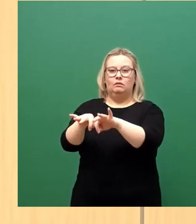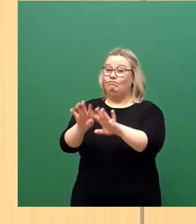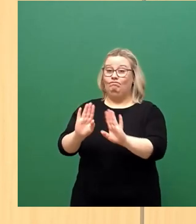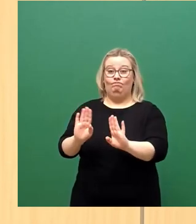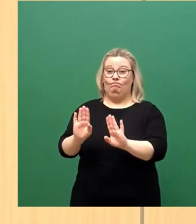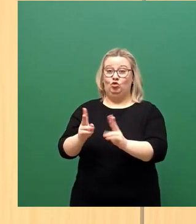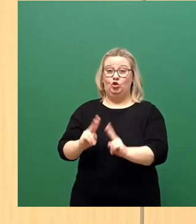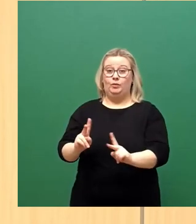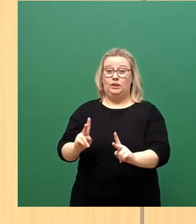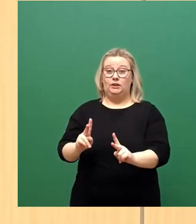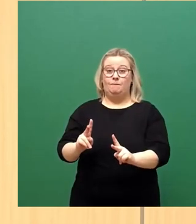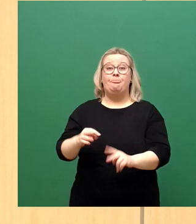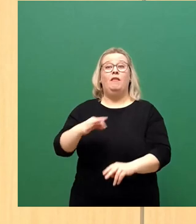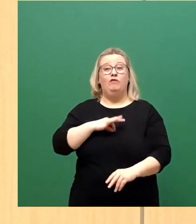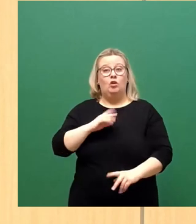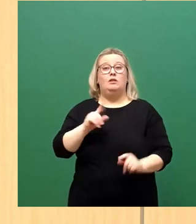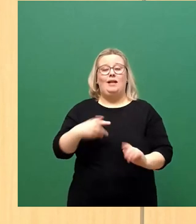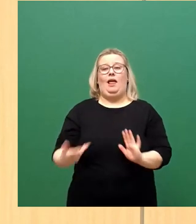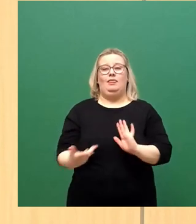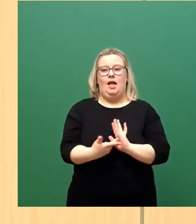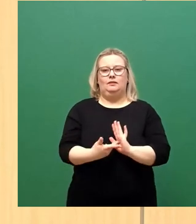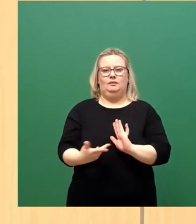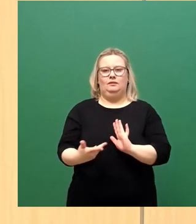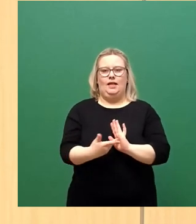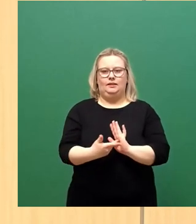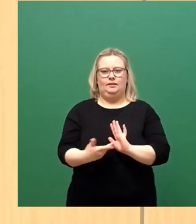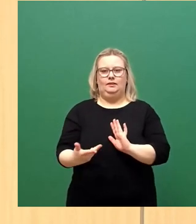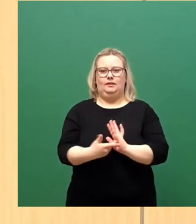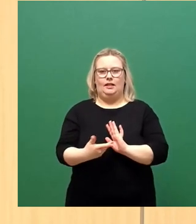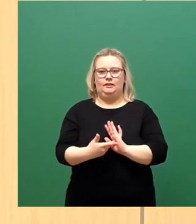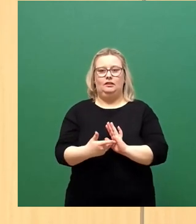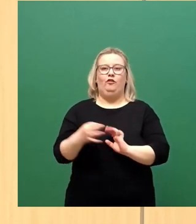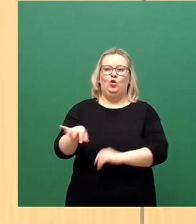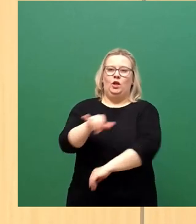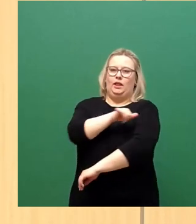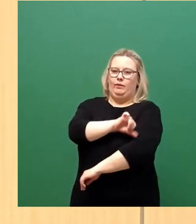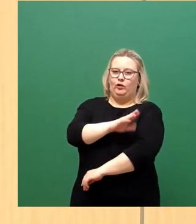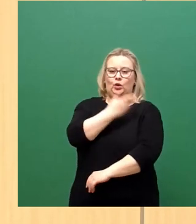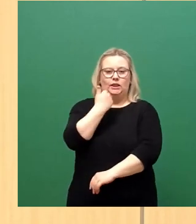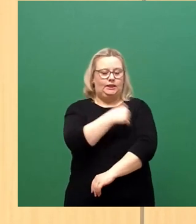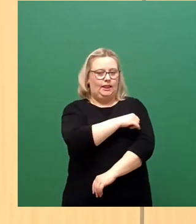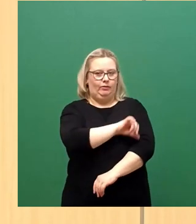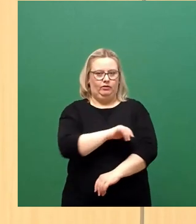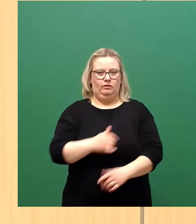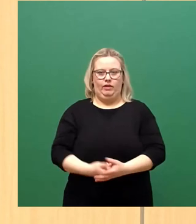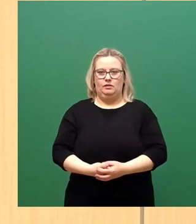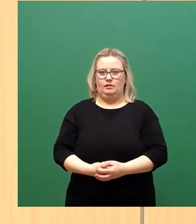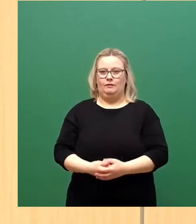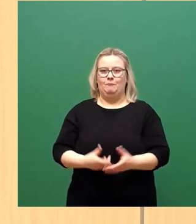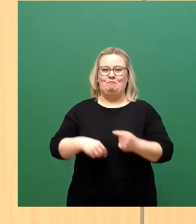für mich testen, testen, testen. Und zwar für Geimpfte und für Nicht-Geimpfte. Wenn ich